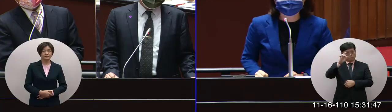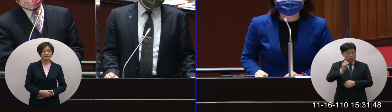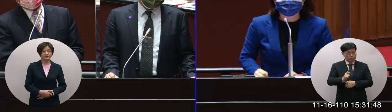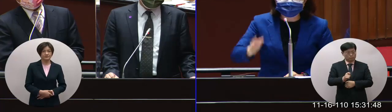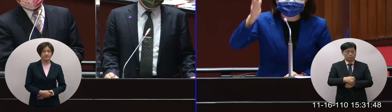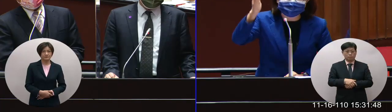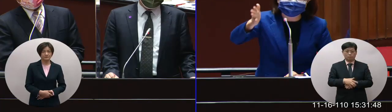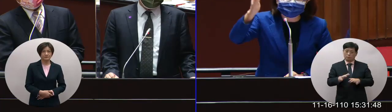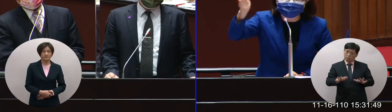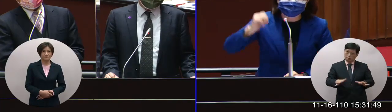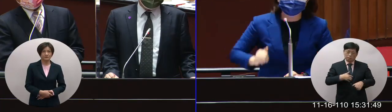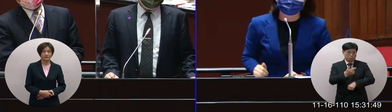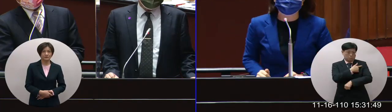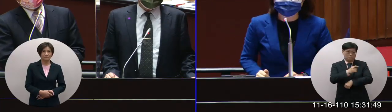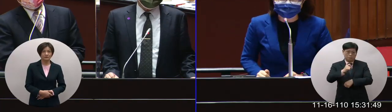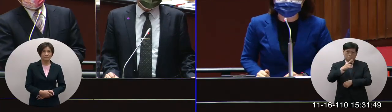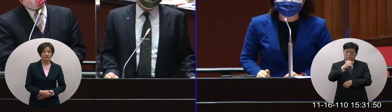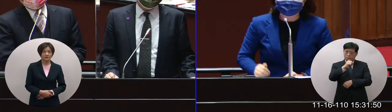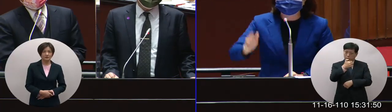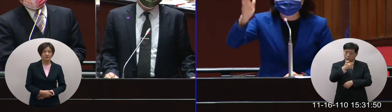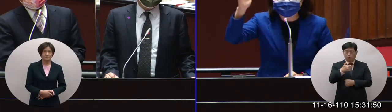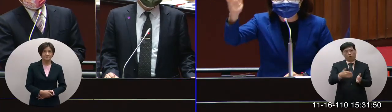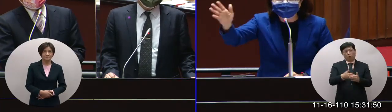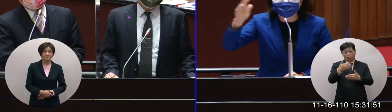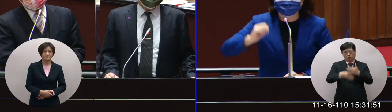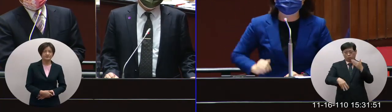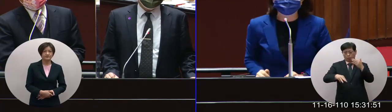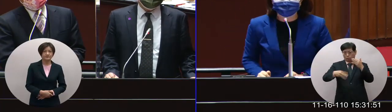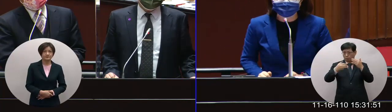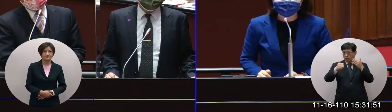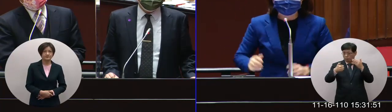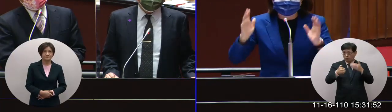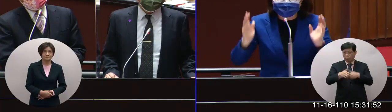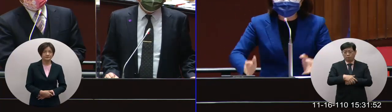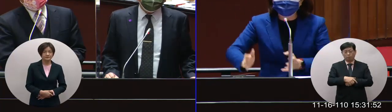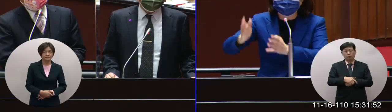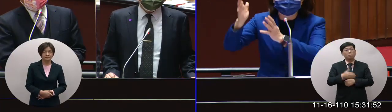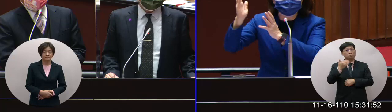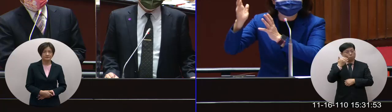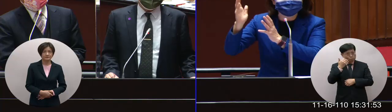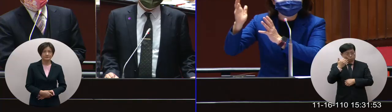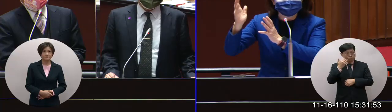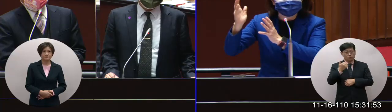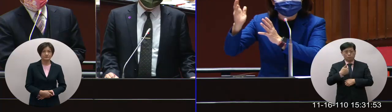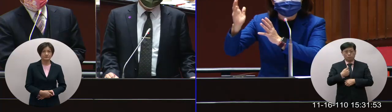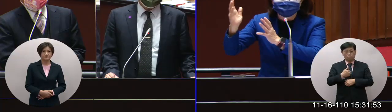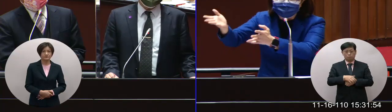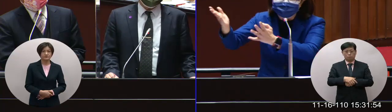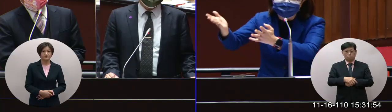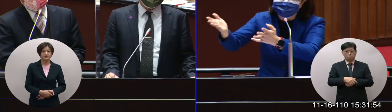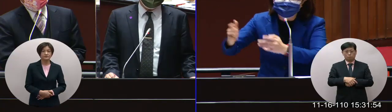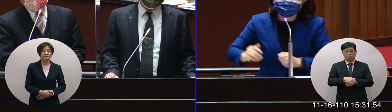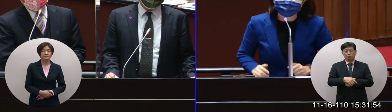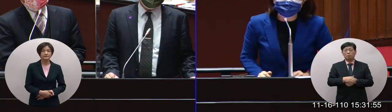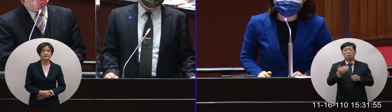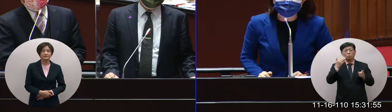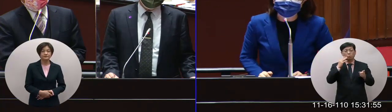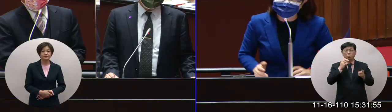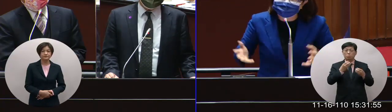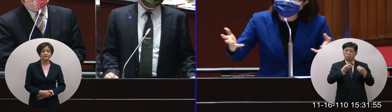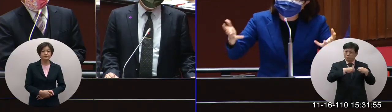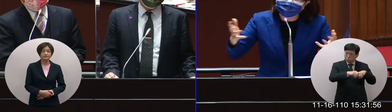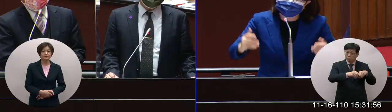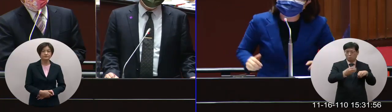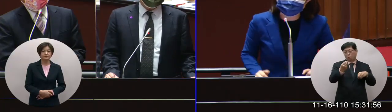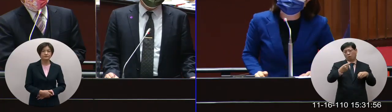億我們現在打了150萬劑還剩350萬劑假如我們都是你如果不捐